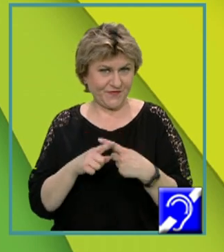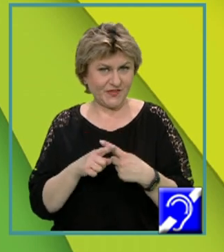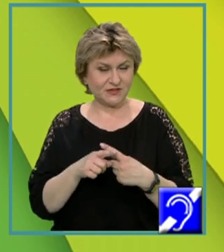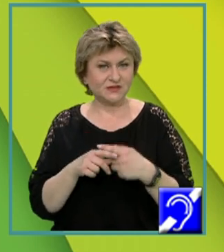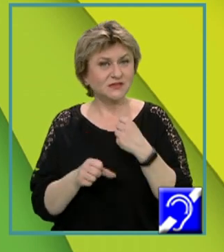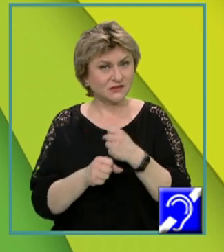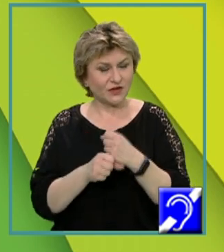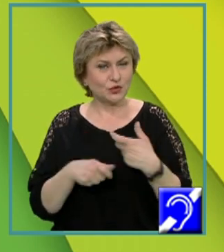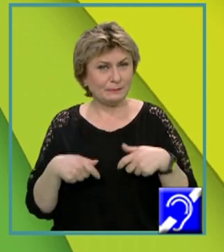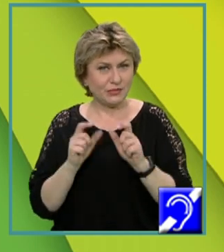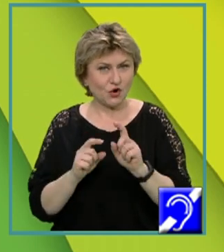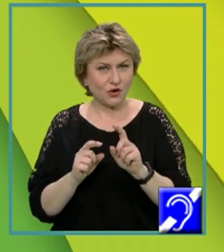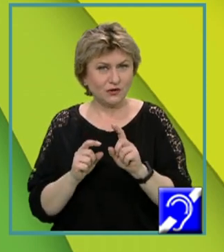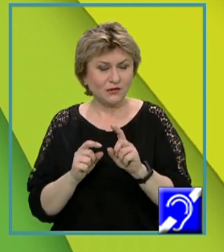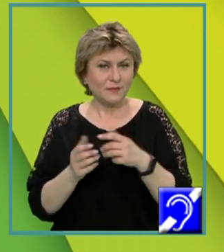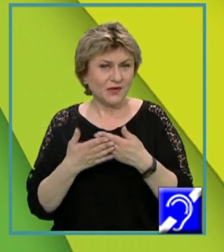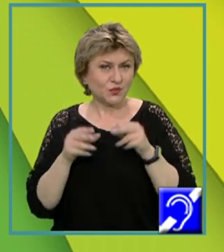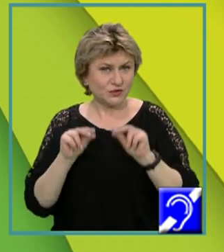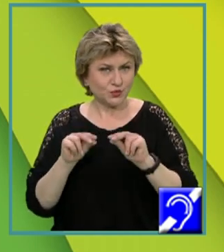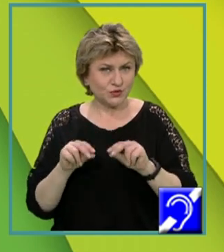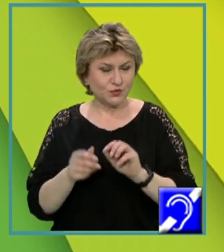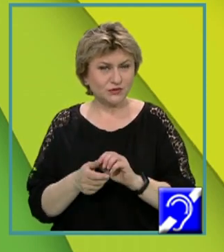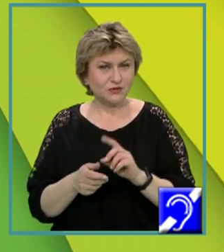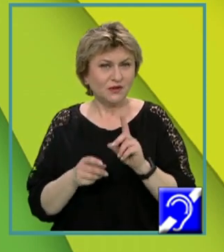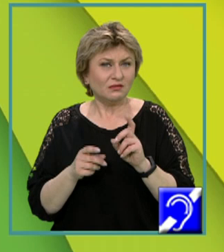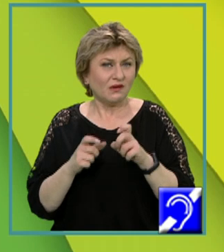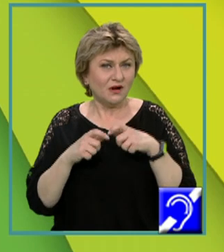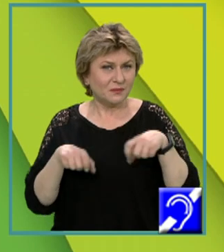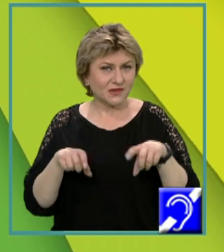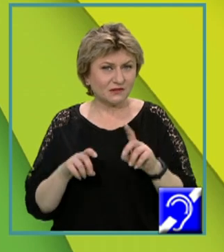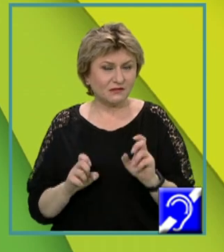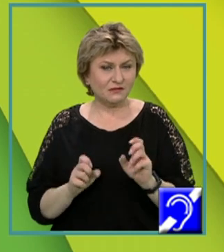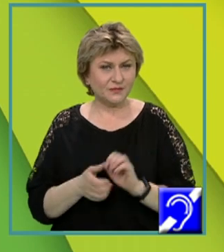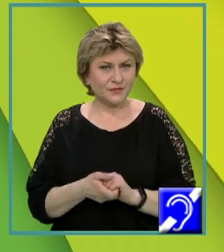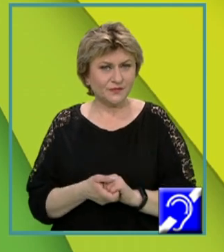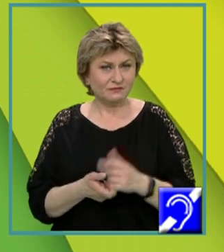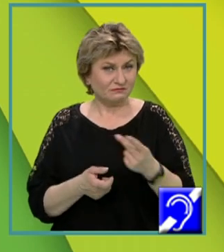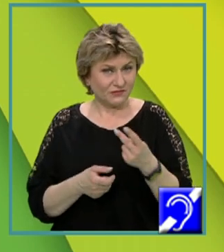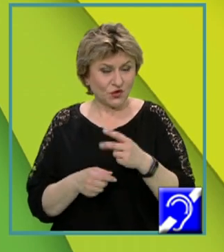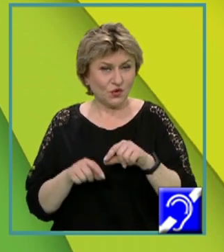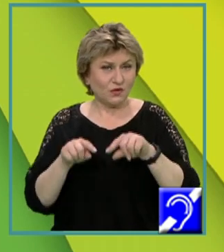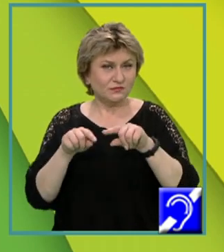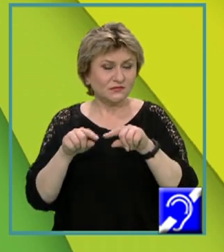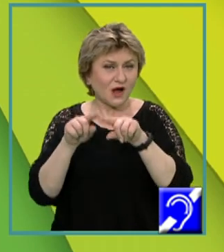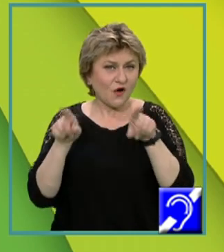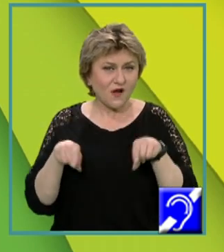execută blocul de instrucțiuni delimitat de cele două acolade.